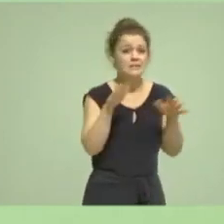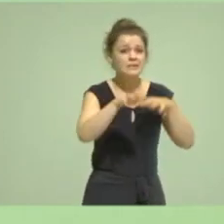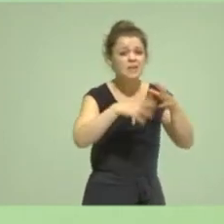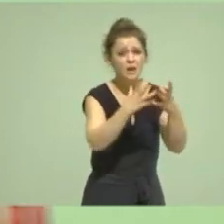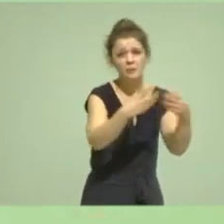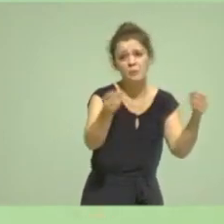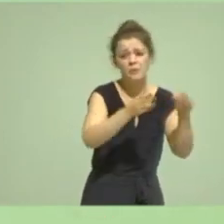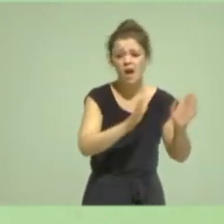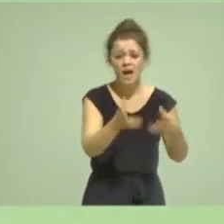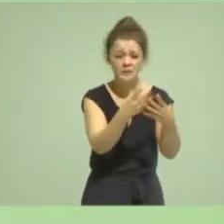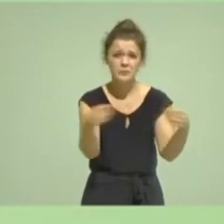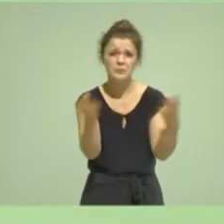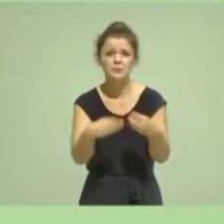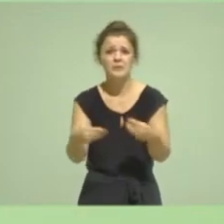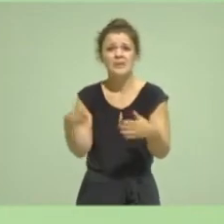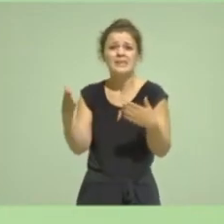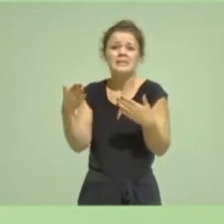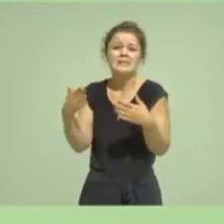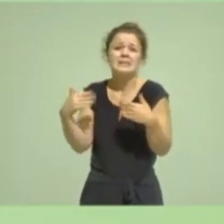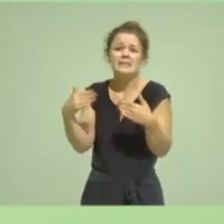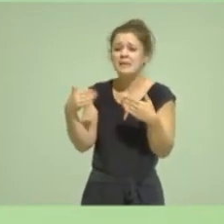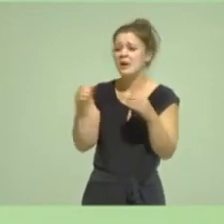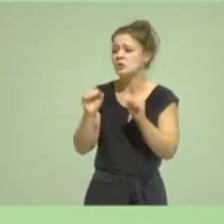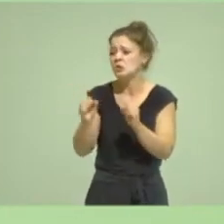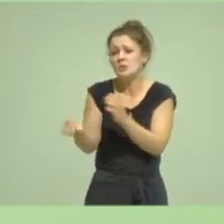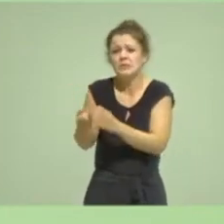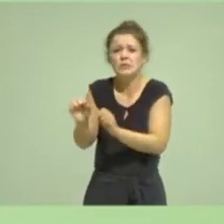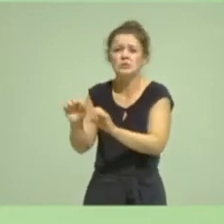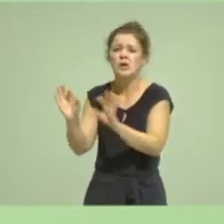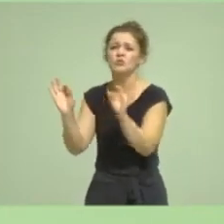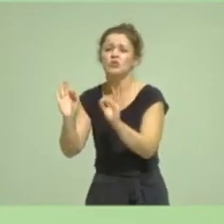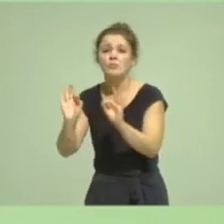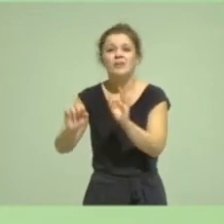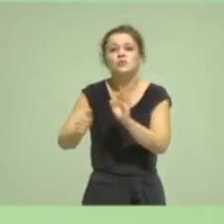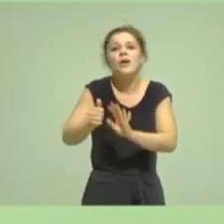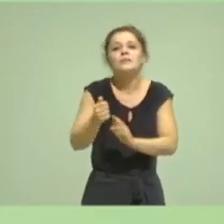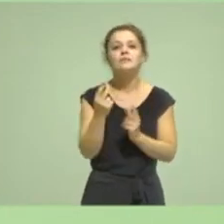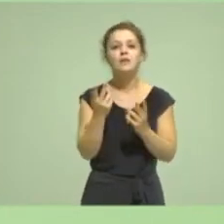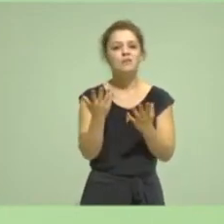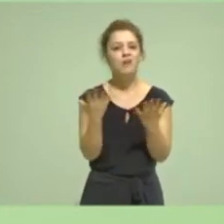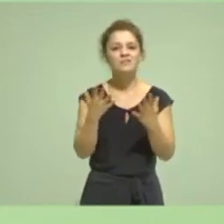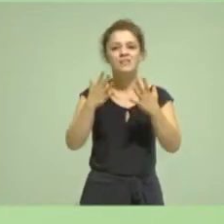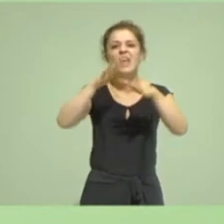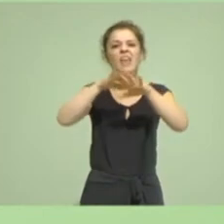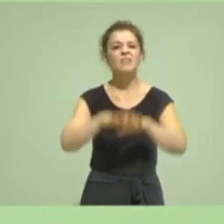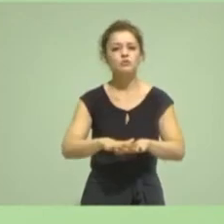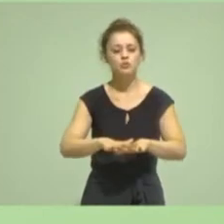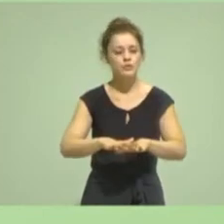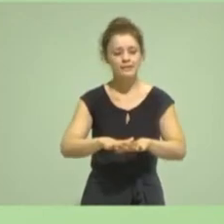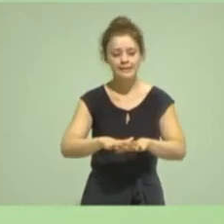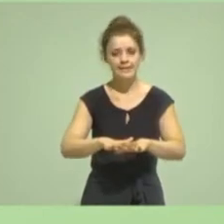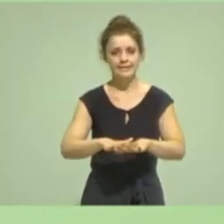Naturschutz, Vielfalt, alles ganz schlimm, aber mein Gott, wir müssen halt die Infrastruktur ausbauen. Ich traue uns zu,